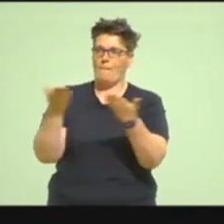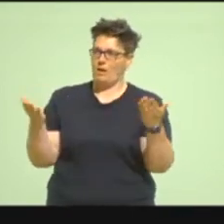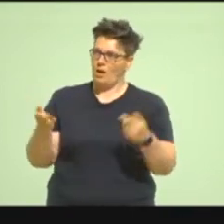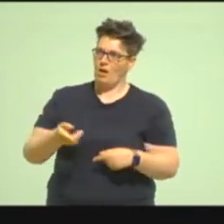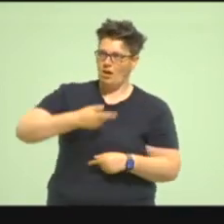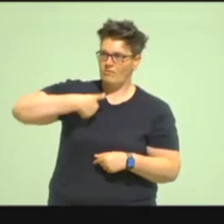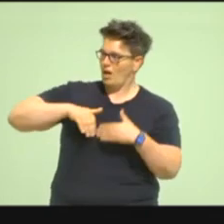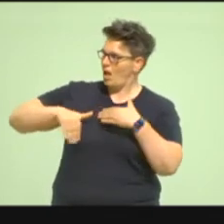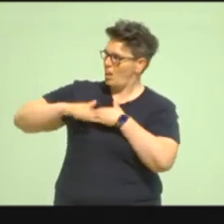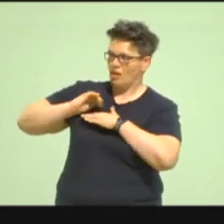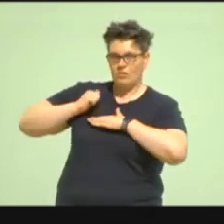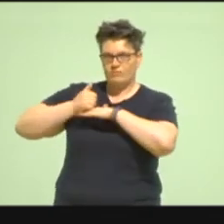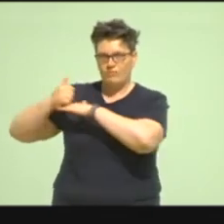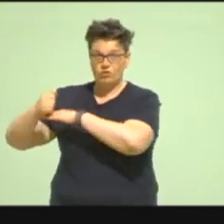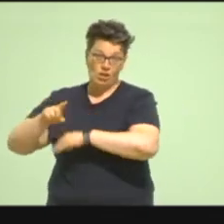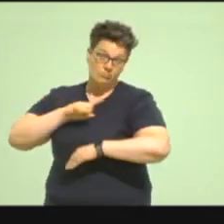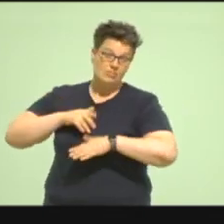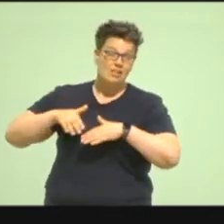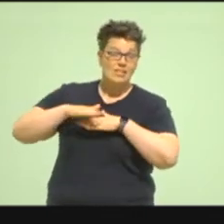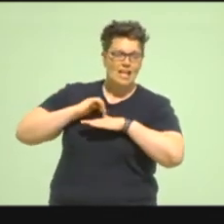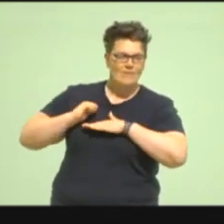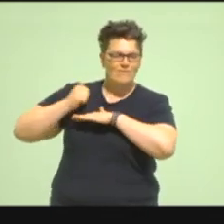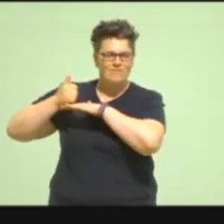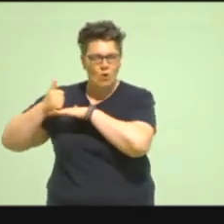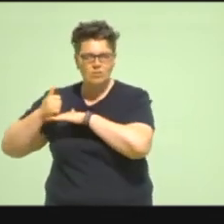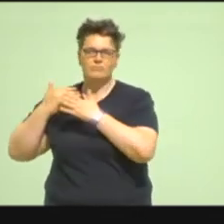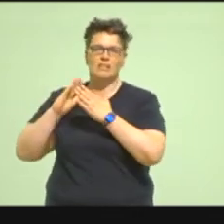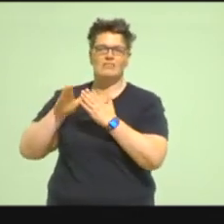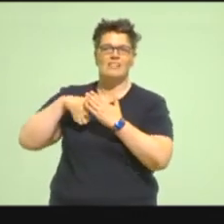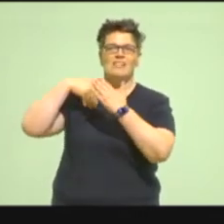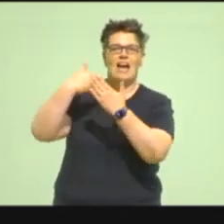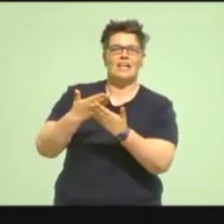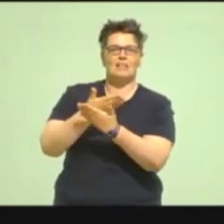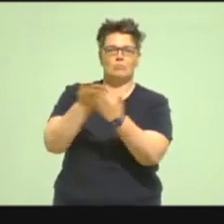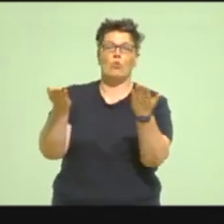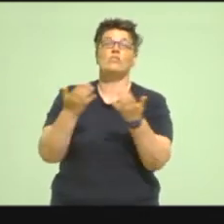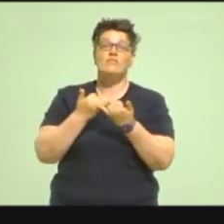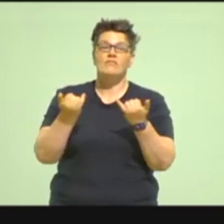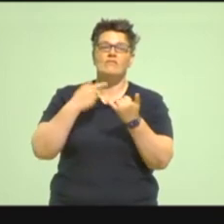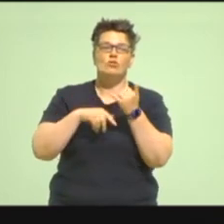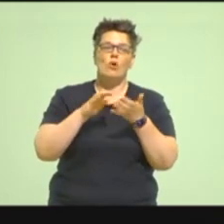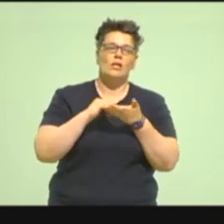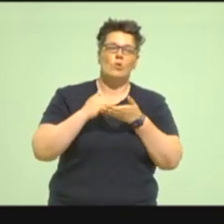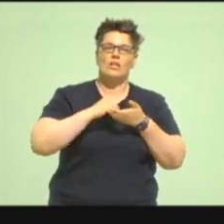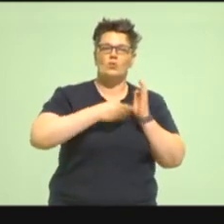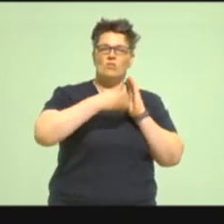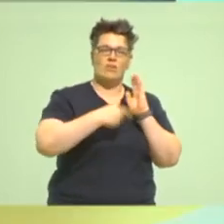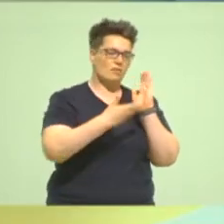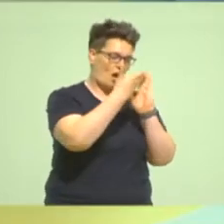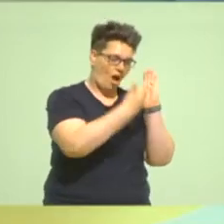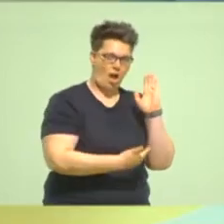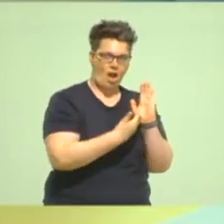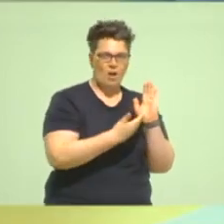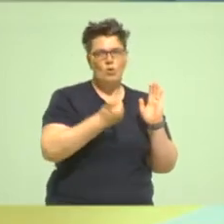ich euch als Landesvorsitzende ein Angebot mit diesem Koalitionsvertrag und ich bitte euch um